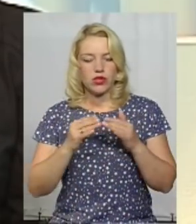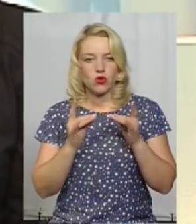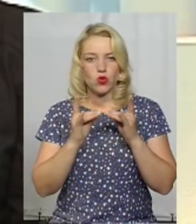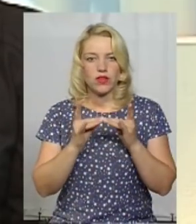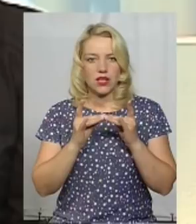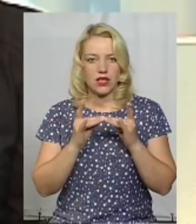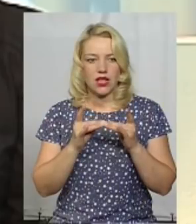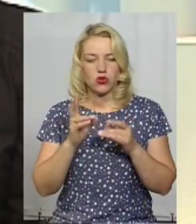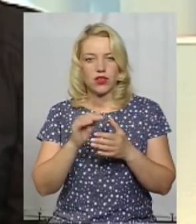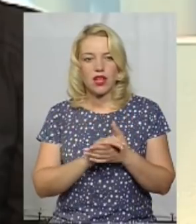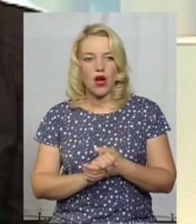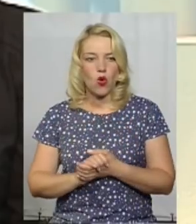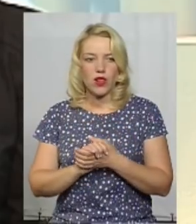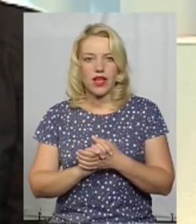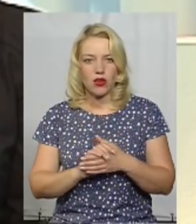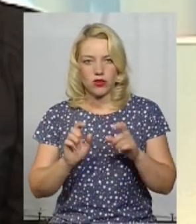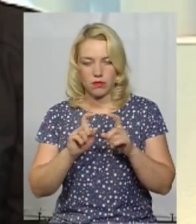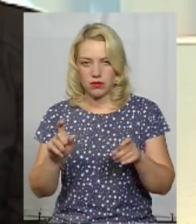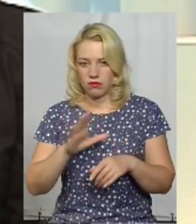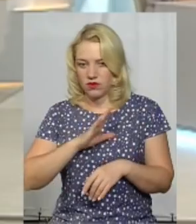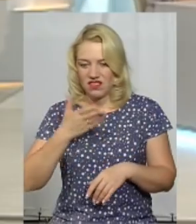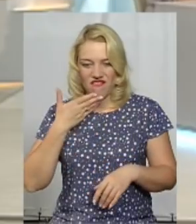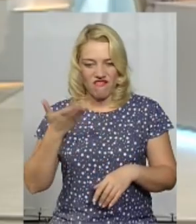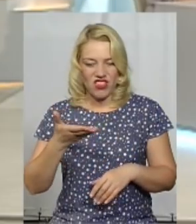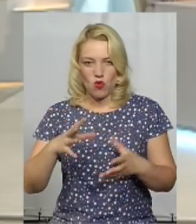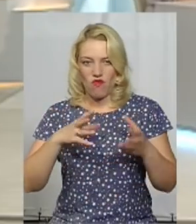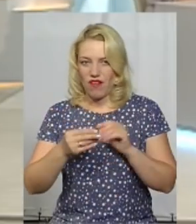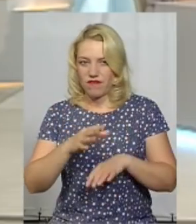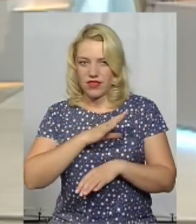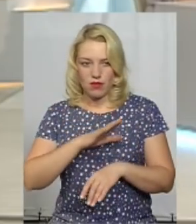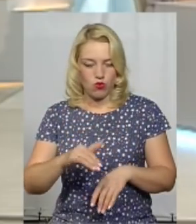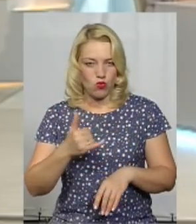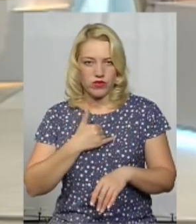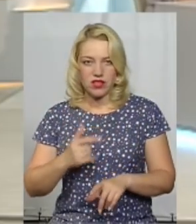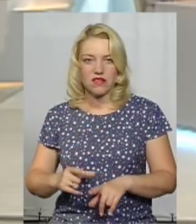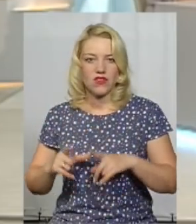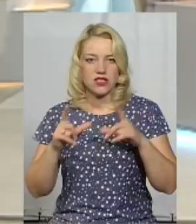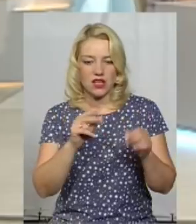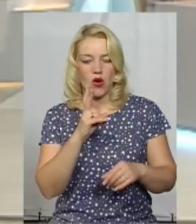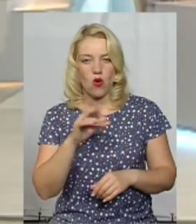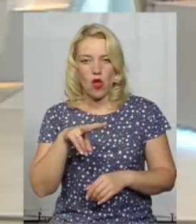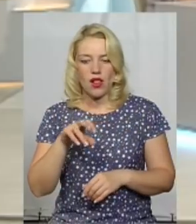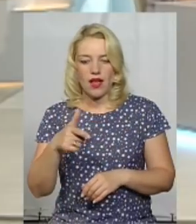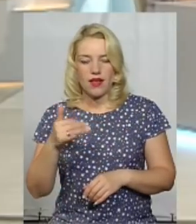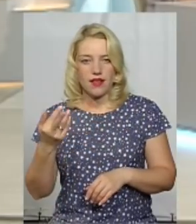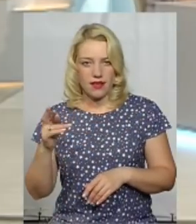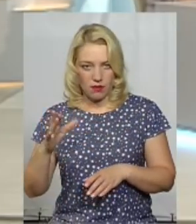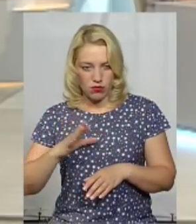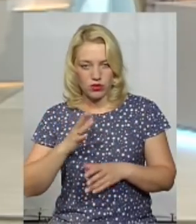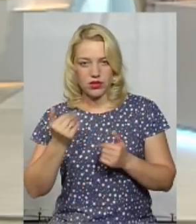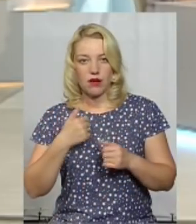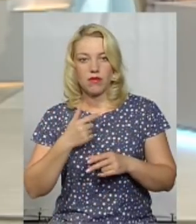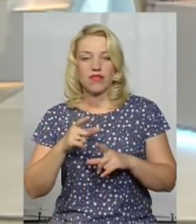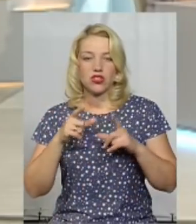-інтернату на колегії департаменту. Він не звітував, в нас завжди виїздні колегії. Ми цей раз дійсно виїжджали, дивилися